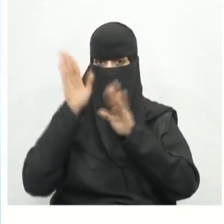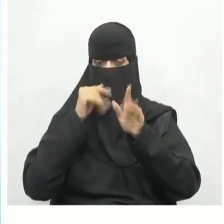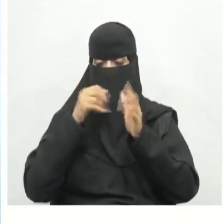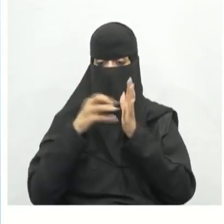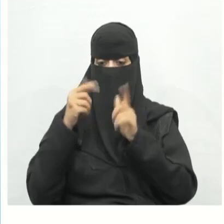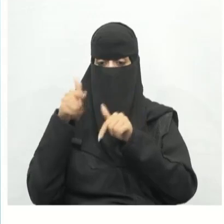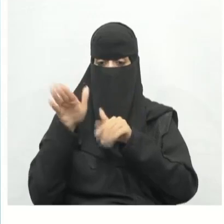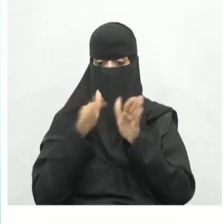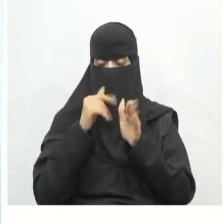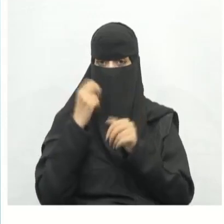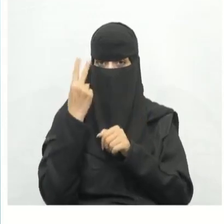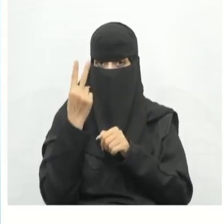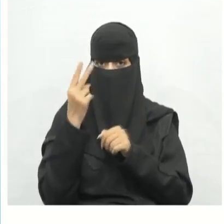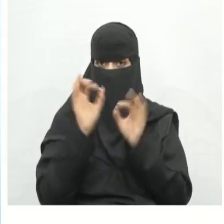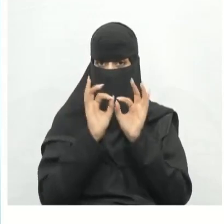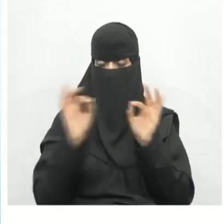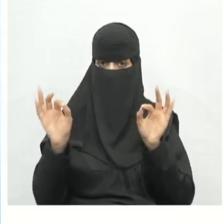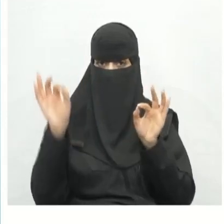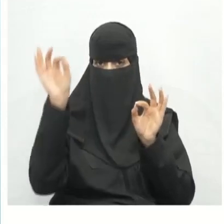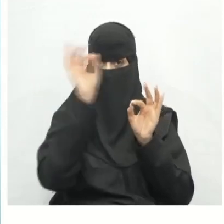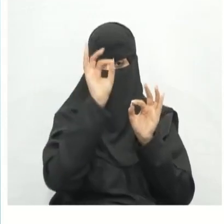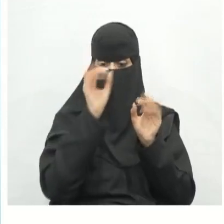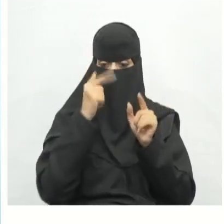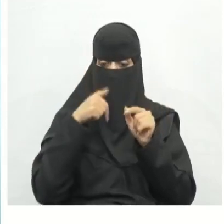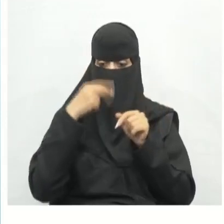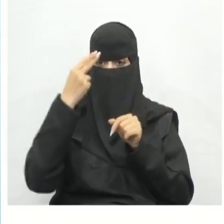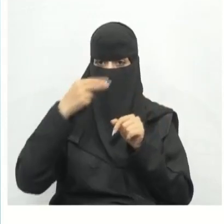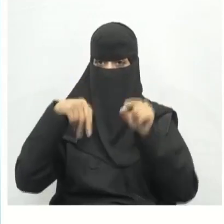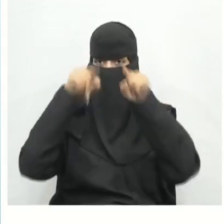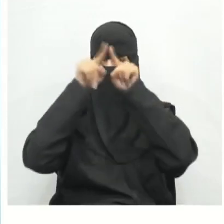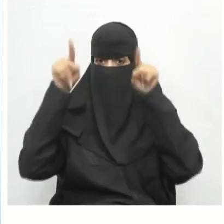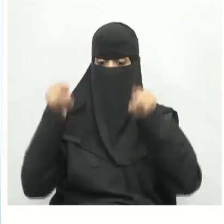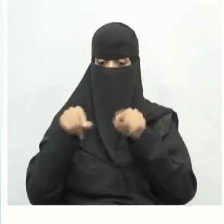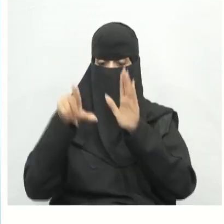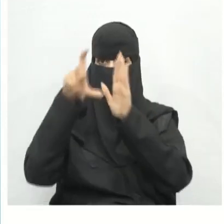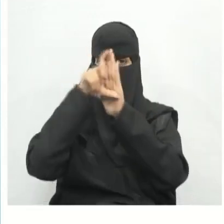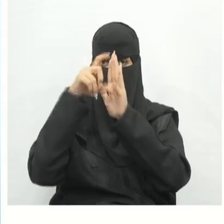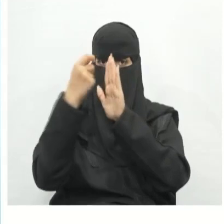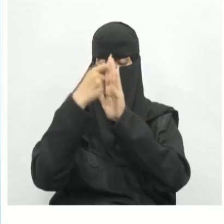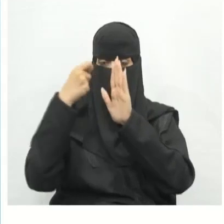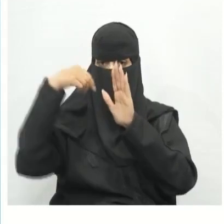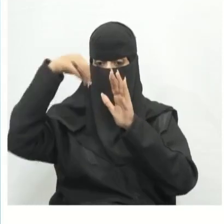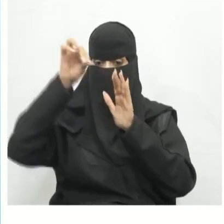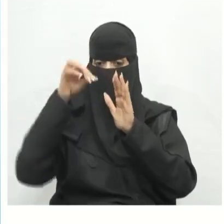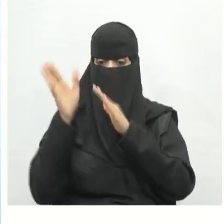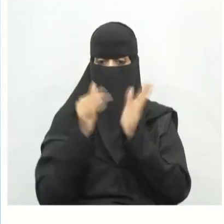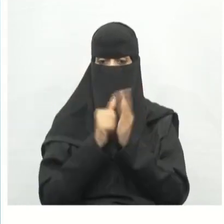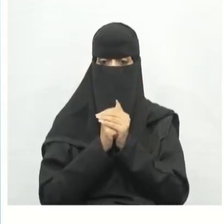نماذج ثنائية الأبعاد الرسومات واللوحات والنصوص المكتوبة على ورق